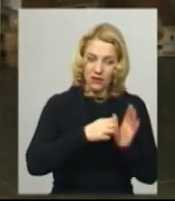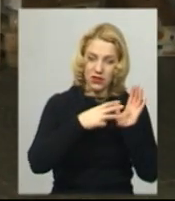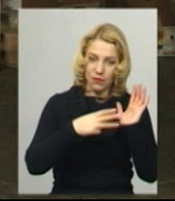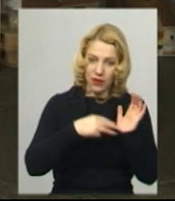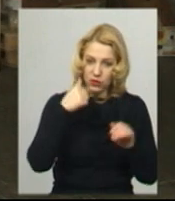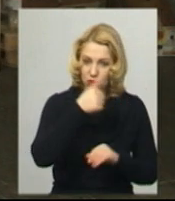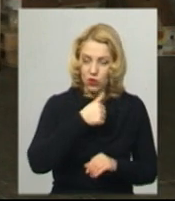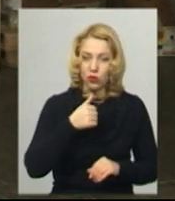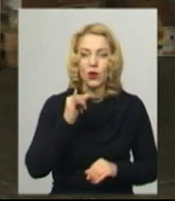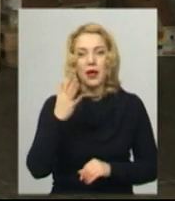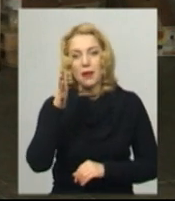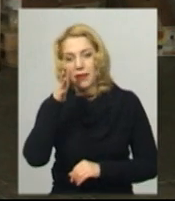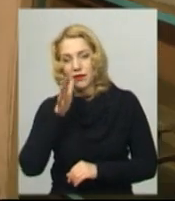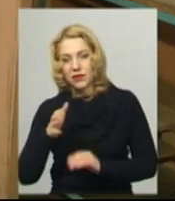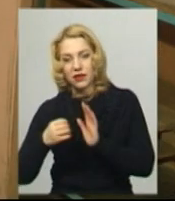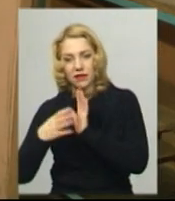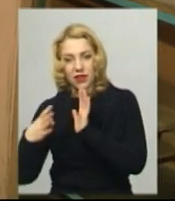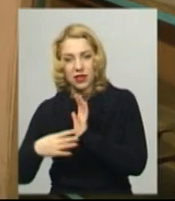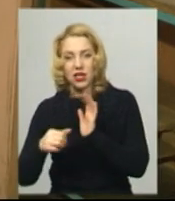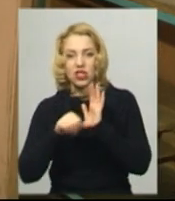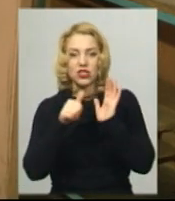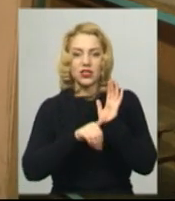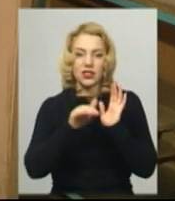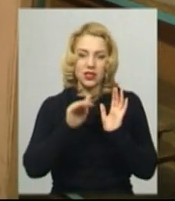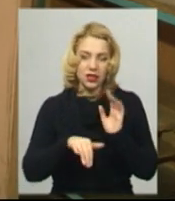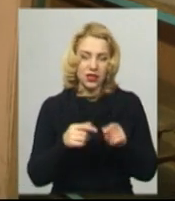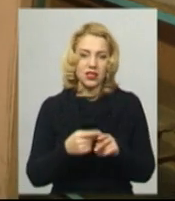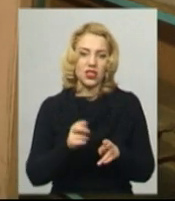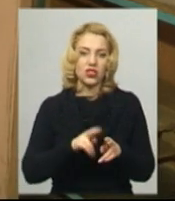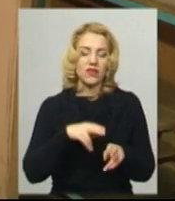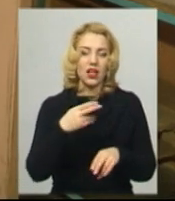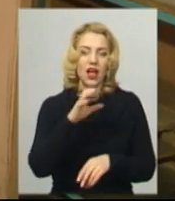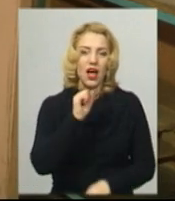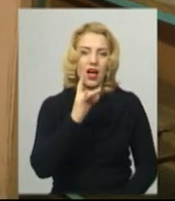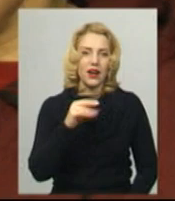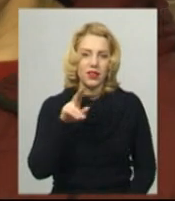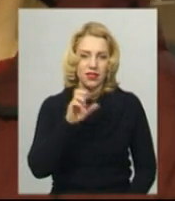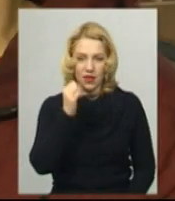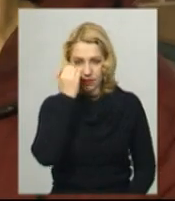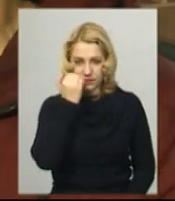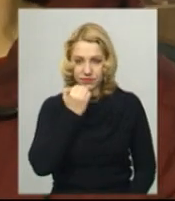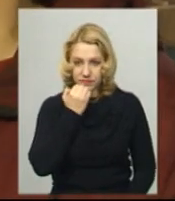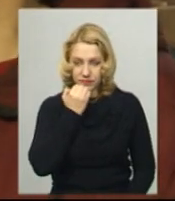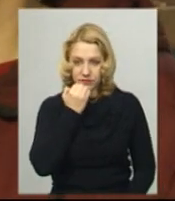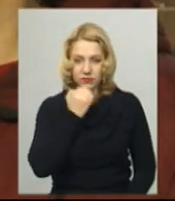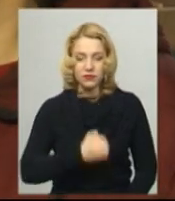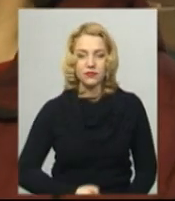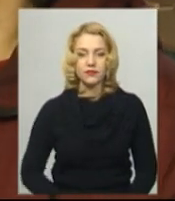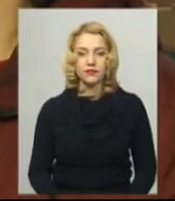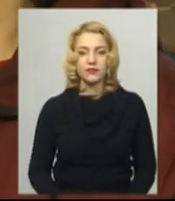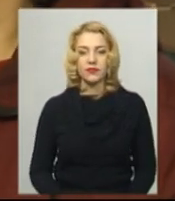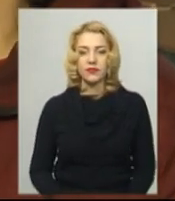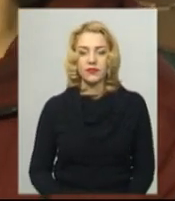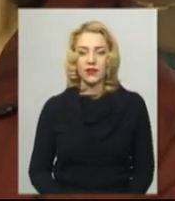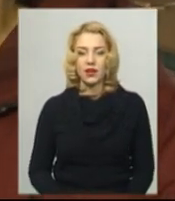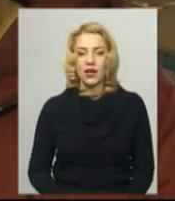2019 року. 60 тисяч погасили за рахунок орендної плати 12 орендарів, які платять 51 гривню за квадратний метр у приміщенні, розповідає